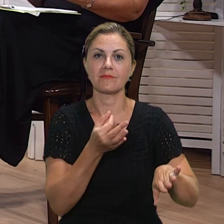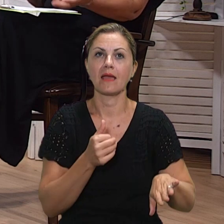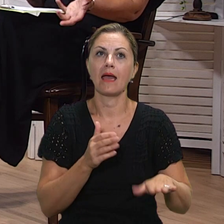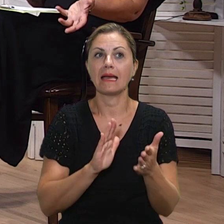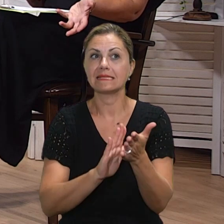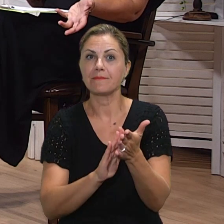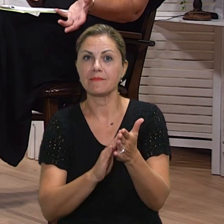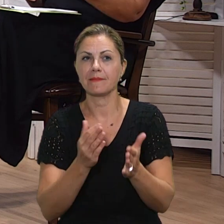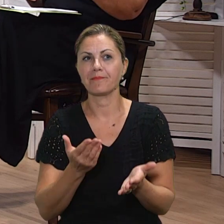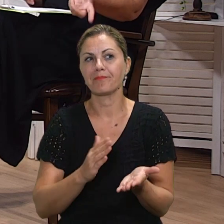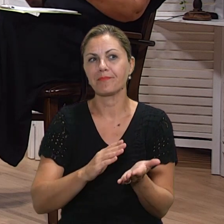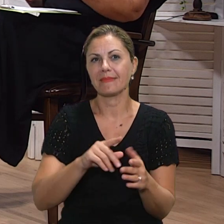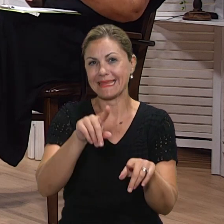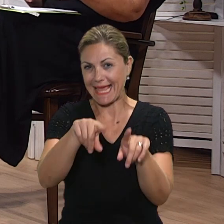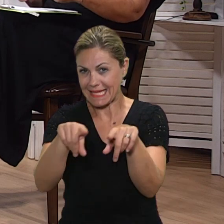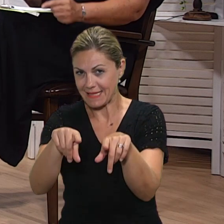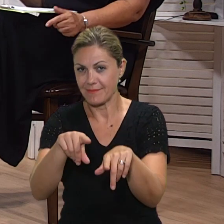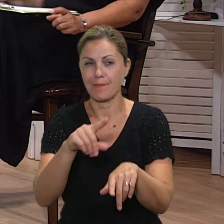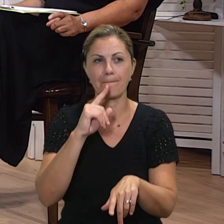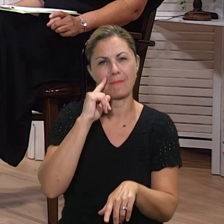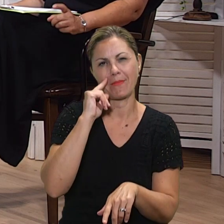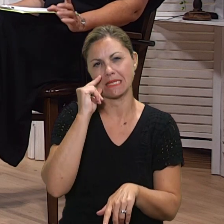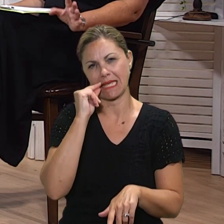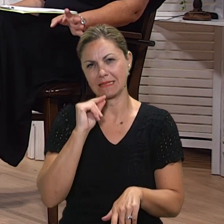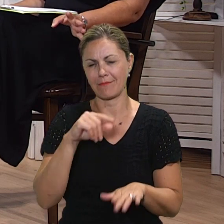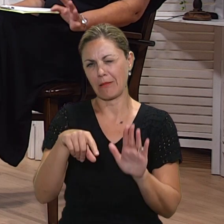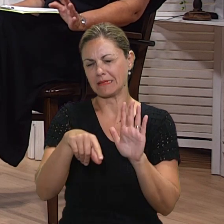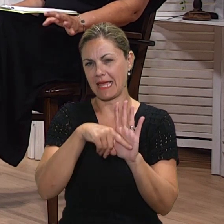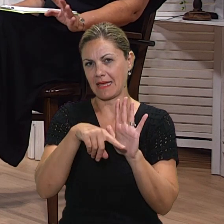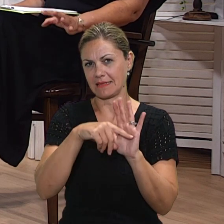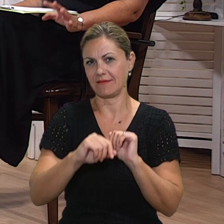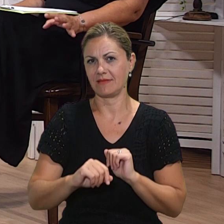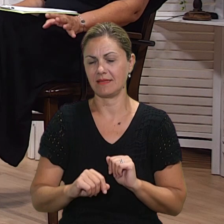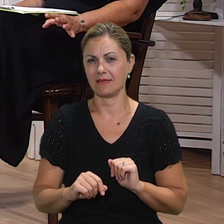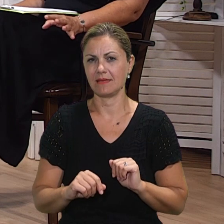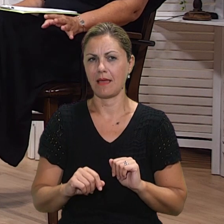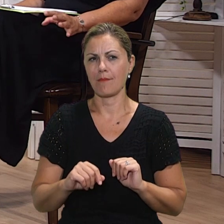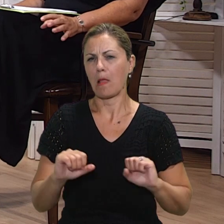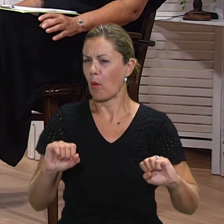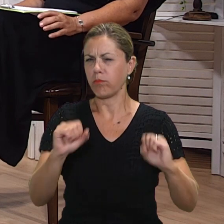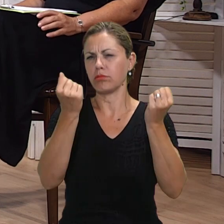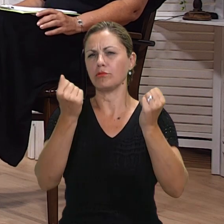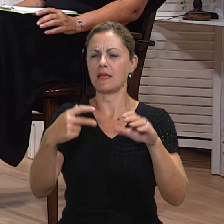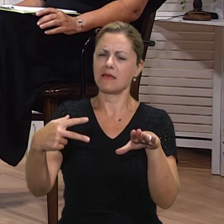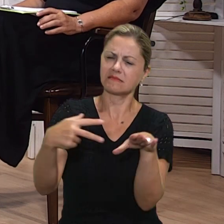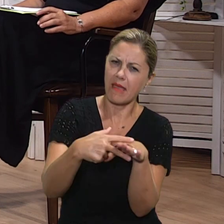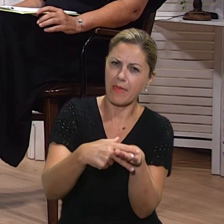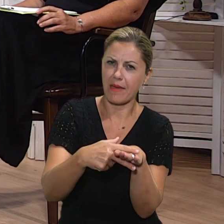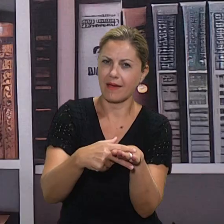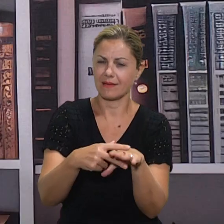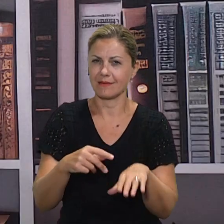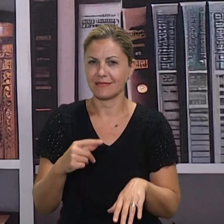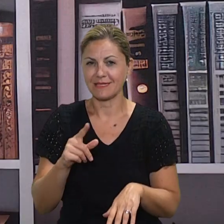cijene vaš trud učitelja u odgoju obrazovanju, pa često kažemo kako nam nedostaje škola za roditelje. Ili bi trebalo upesiti taj smjer?